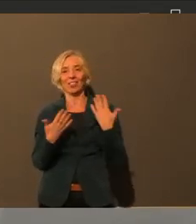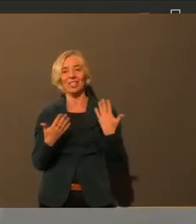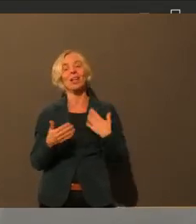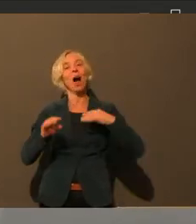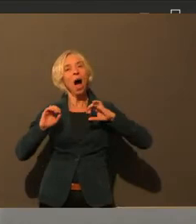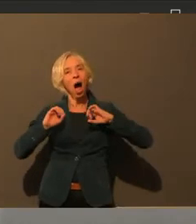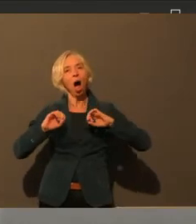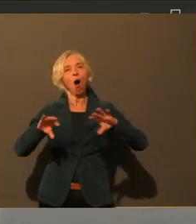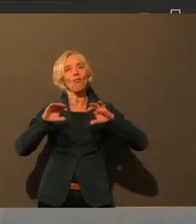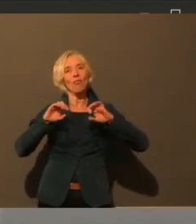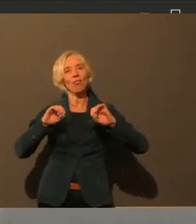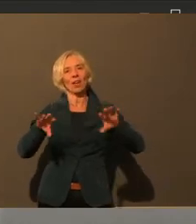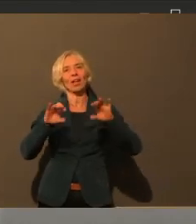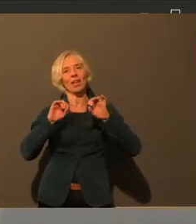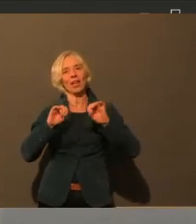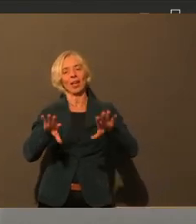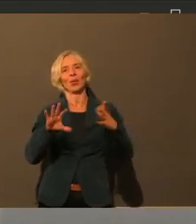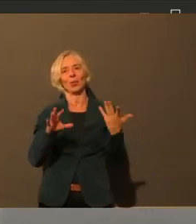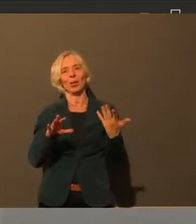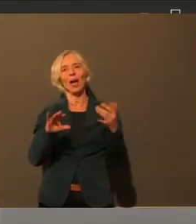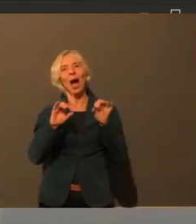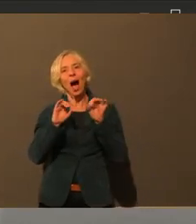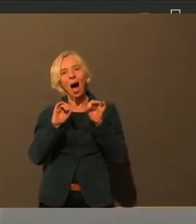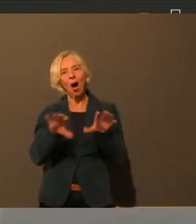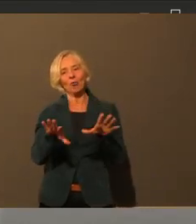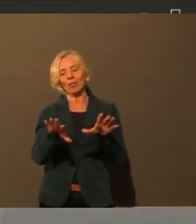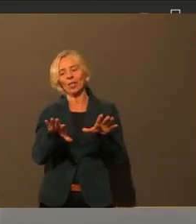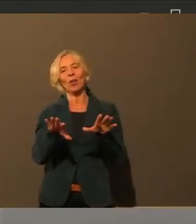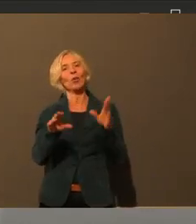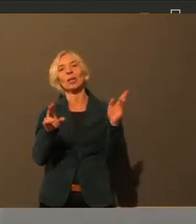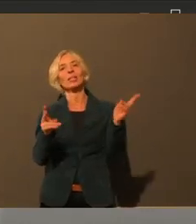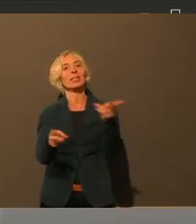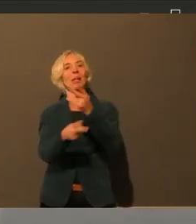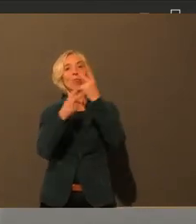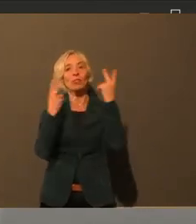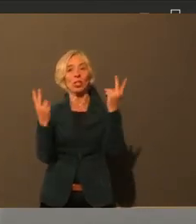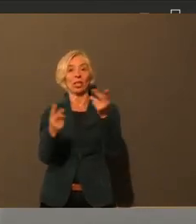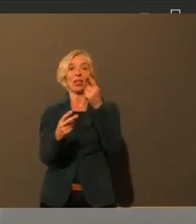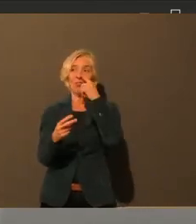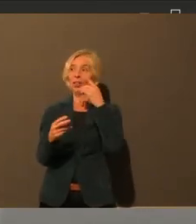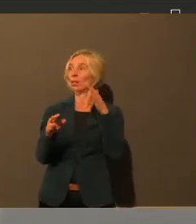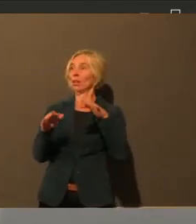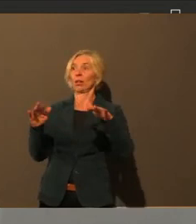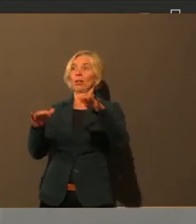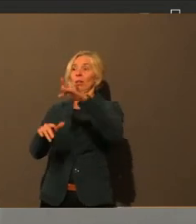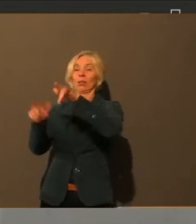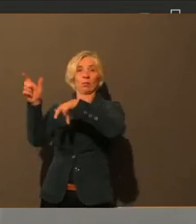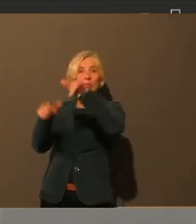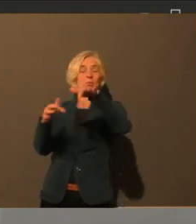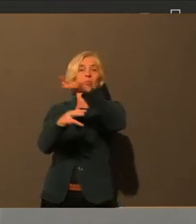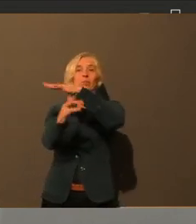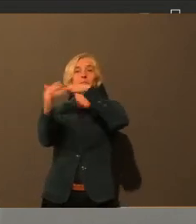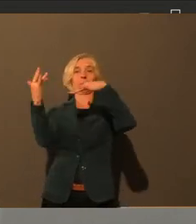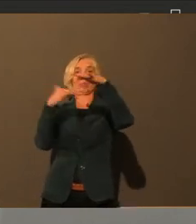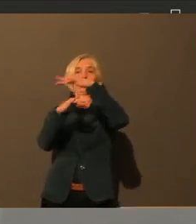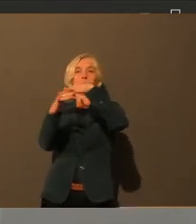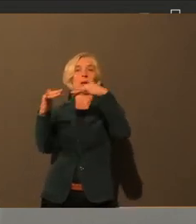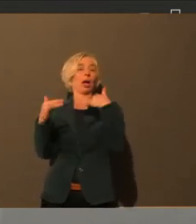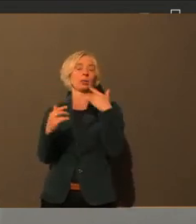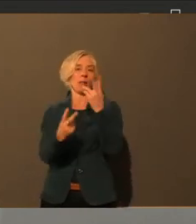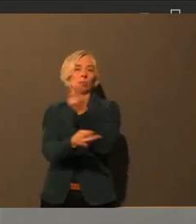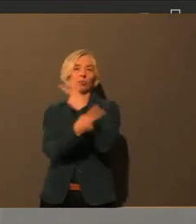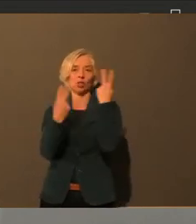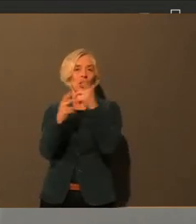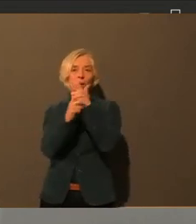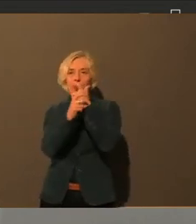Menschenverstand appellieren, dass ich einfach, da will ich mich ja selber vor Covid schützen, dass ich die Maske anziehe, wenn fünf Leute um mich rum